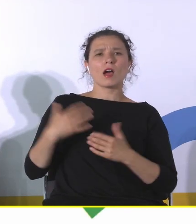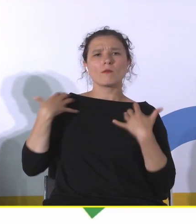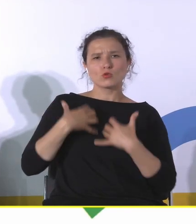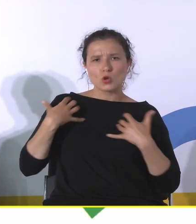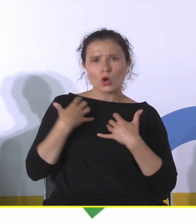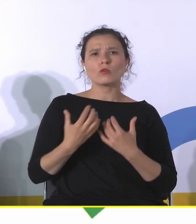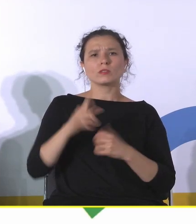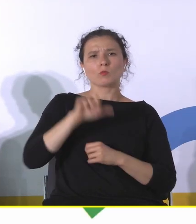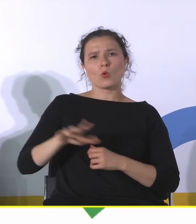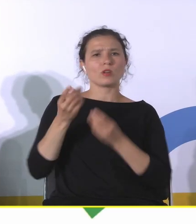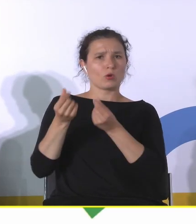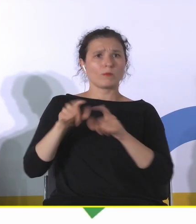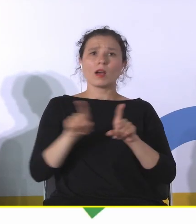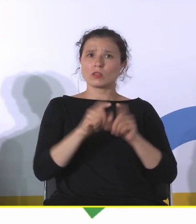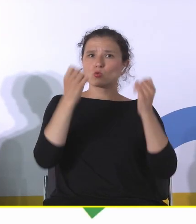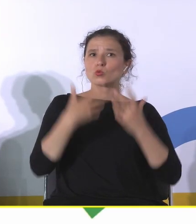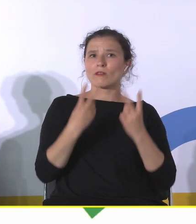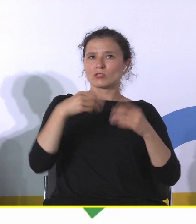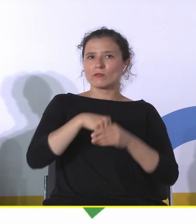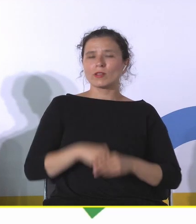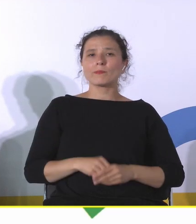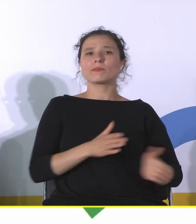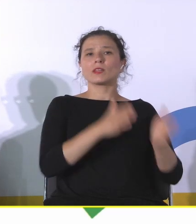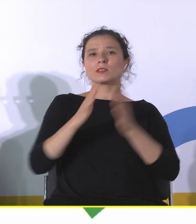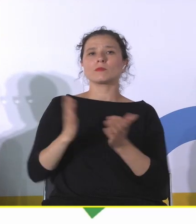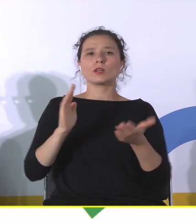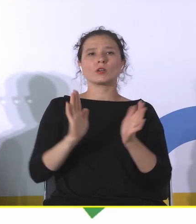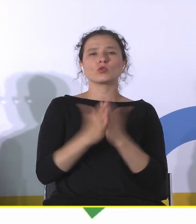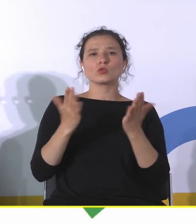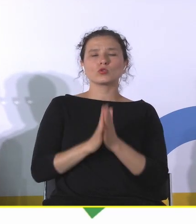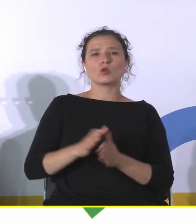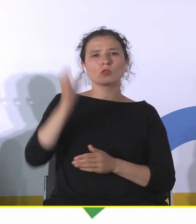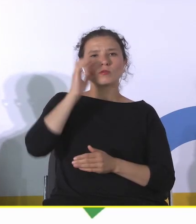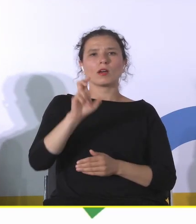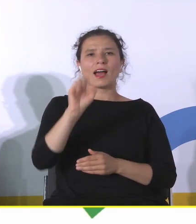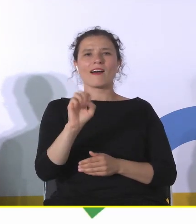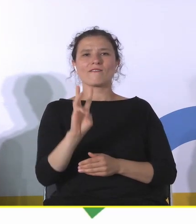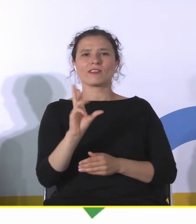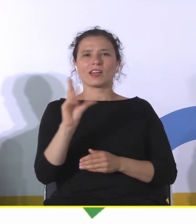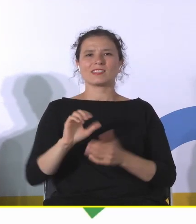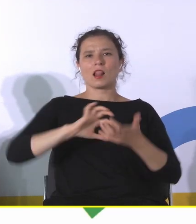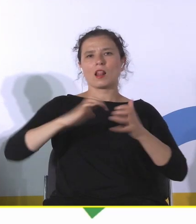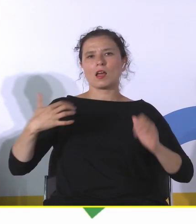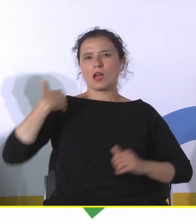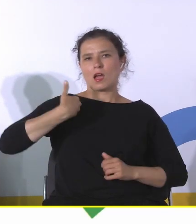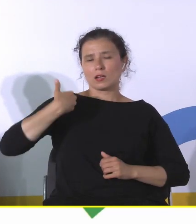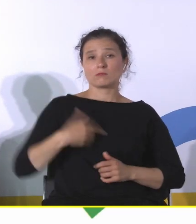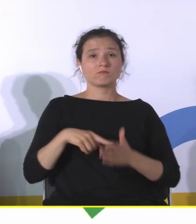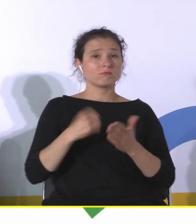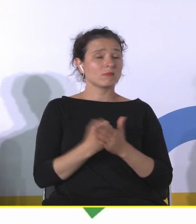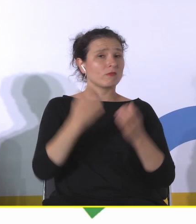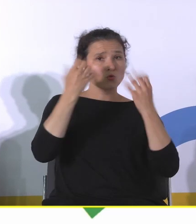Potem książka Haukesa, The Fourth Pillar of Development, znowu kultura jakby w centrum